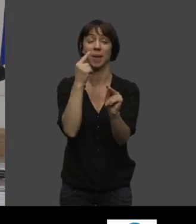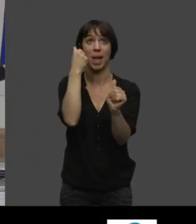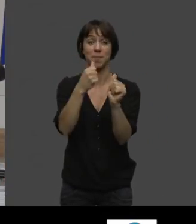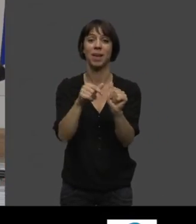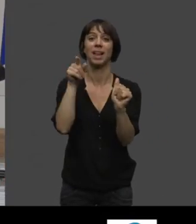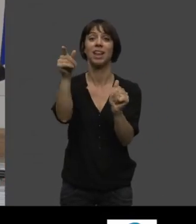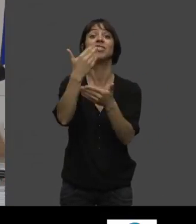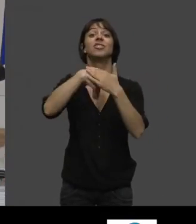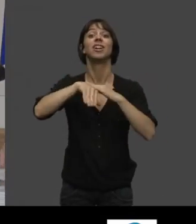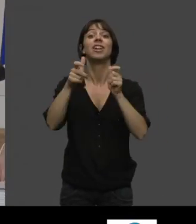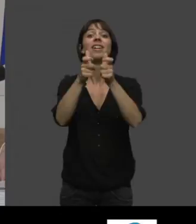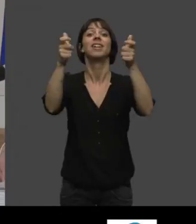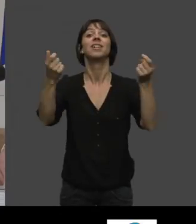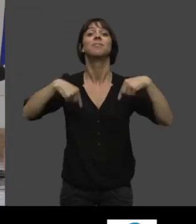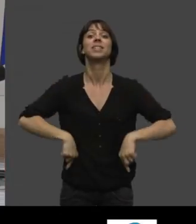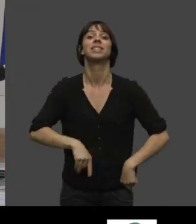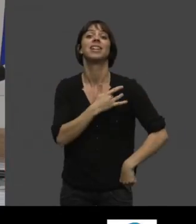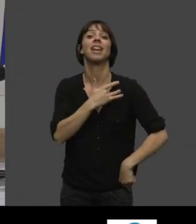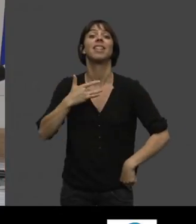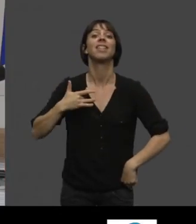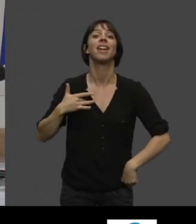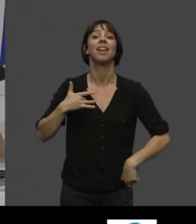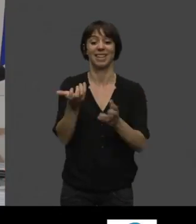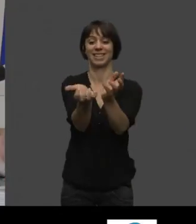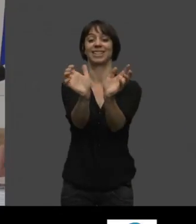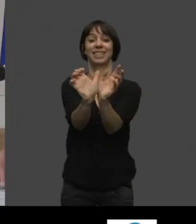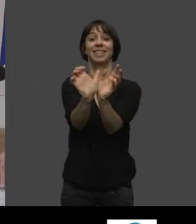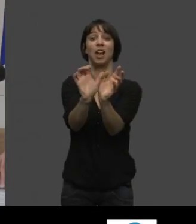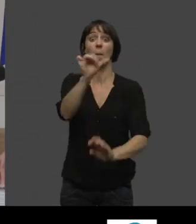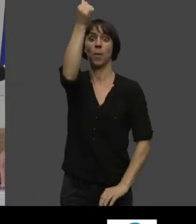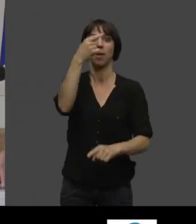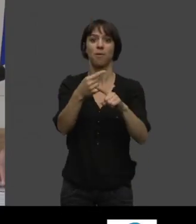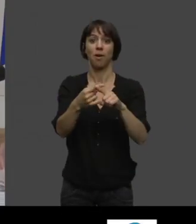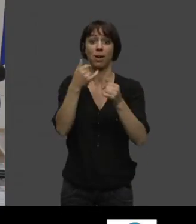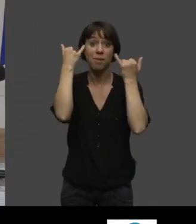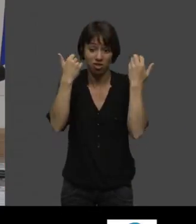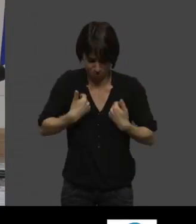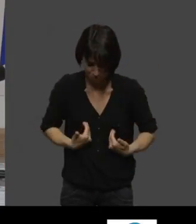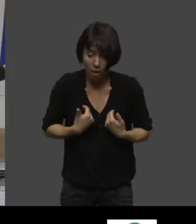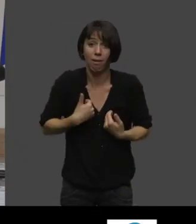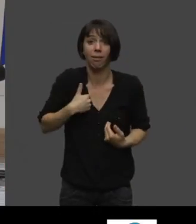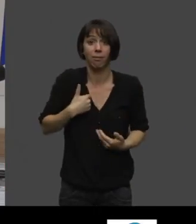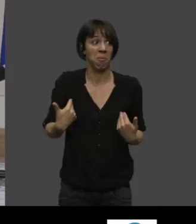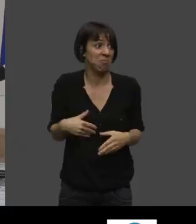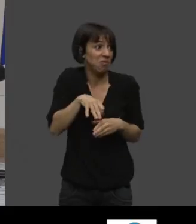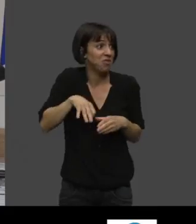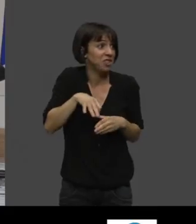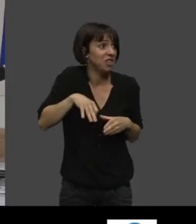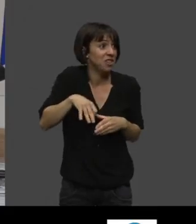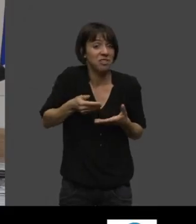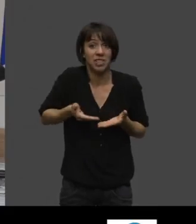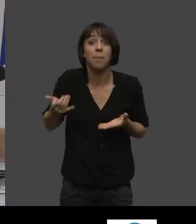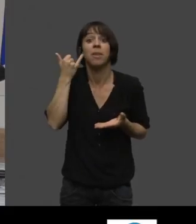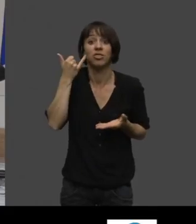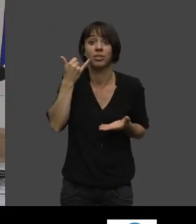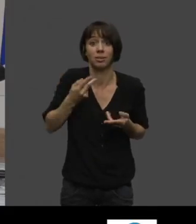ministère de la Santé. Vous voyez Michel Guérard, le petit cuisinier, entouré d'un aéropage de